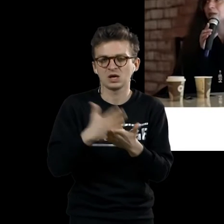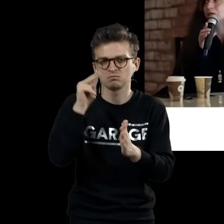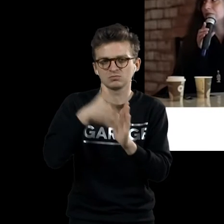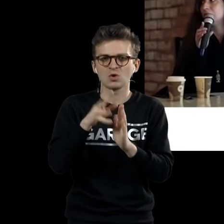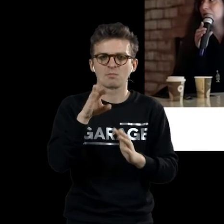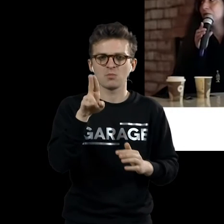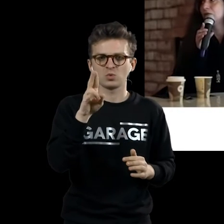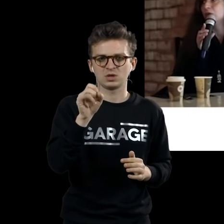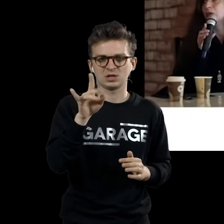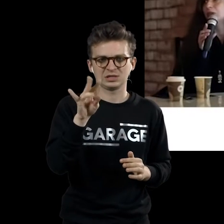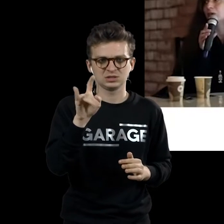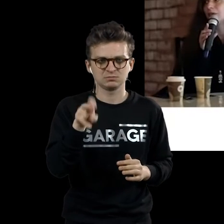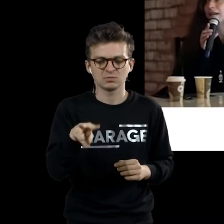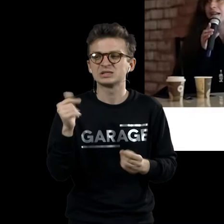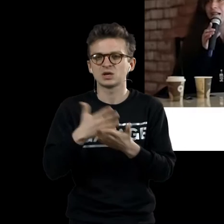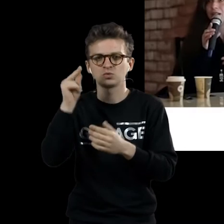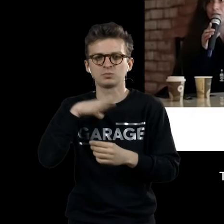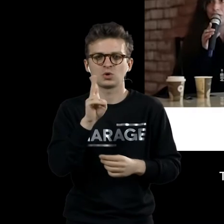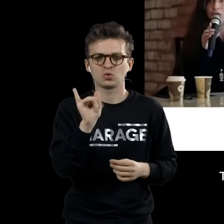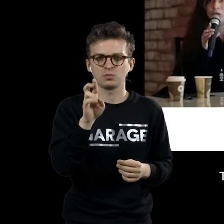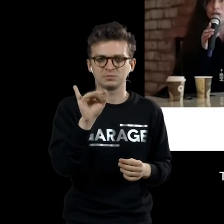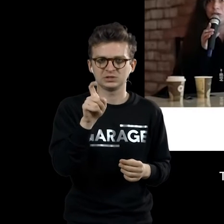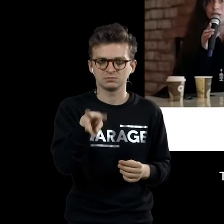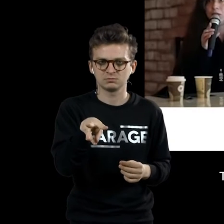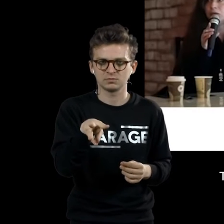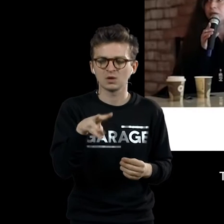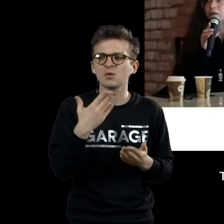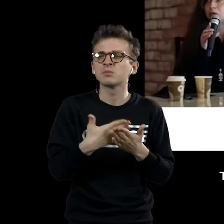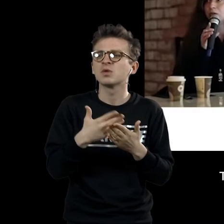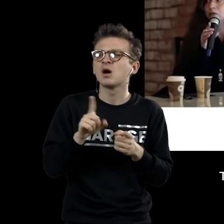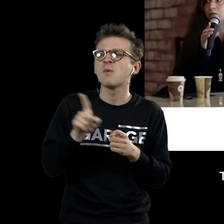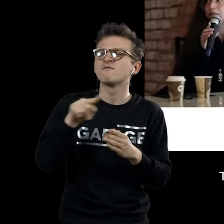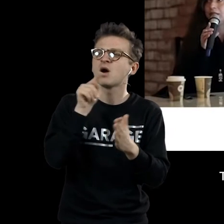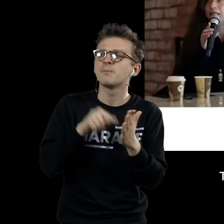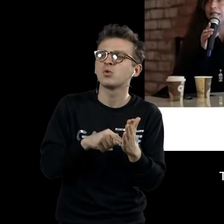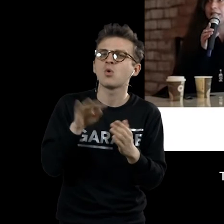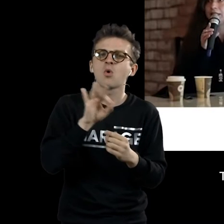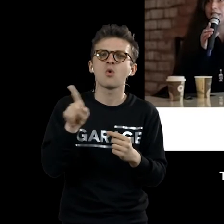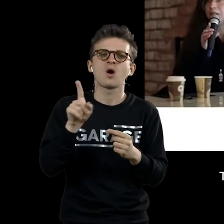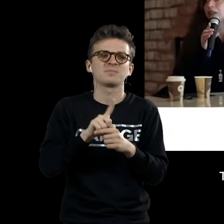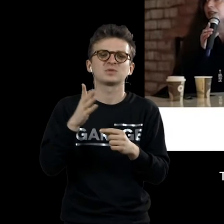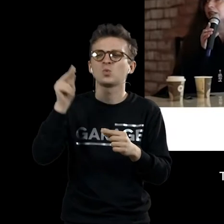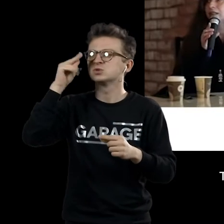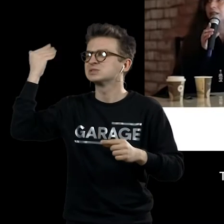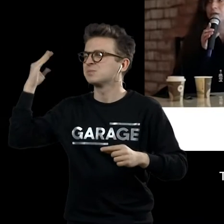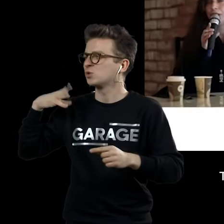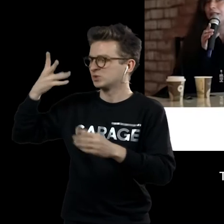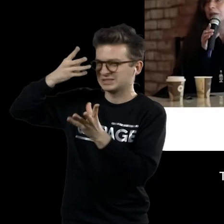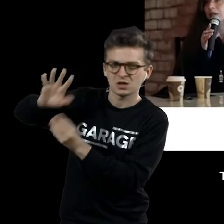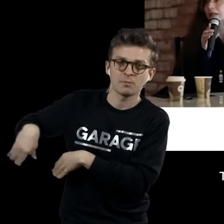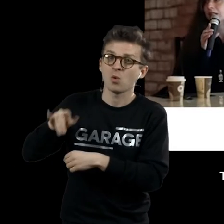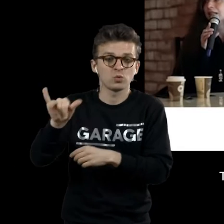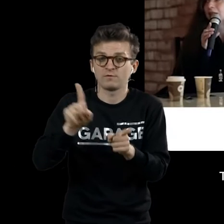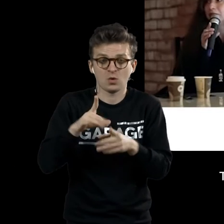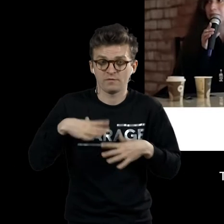модернистскому искусству, он сразу учился кубизму. То есть никакого вопроса о преодолении академической традиции уже